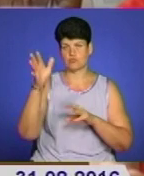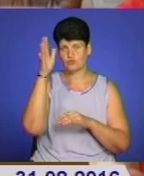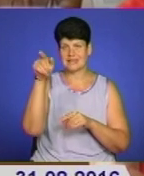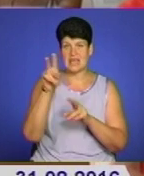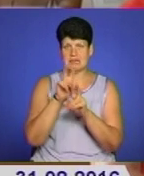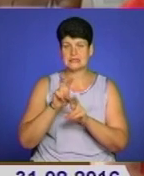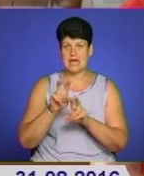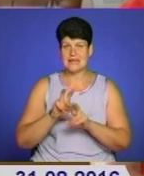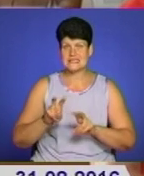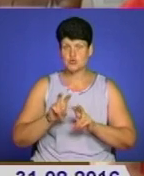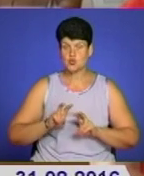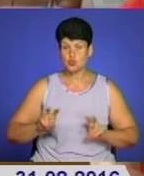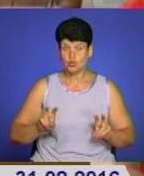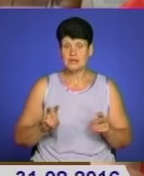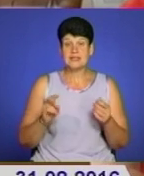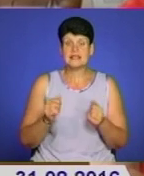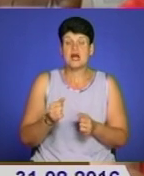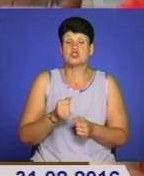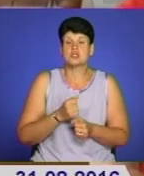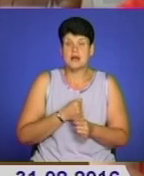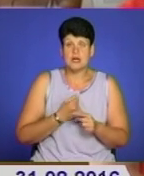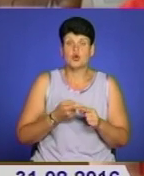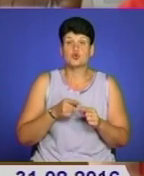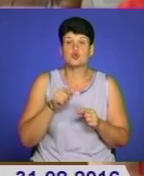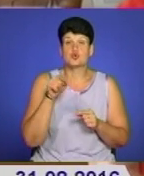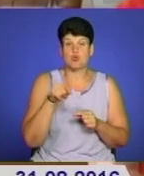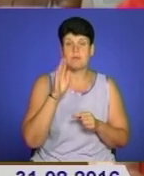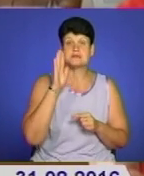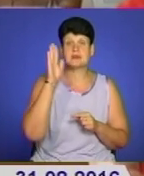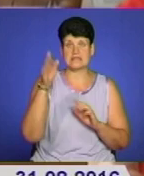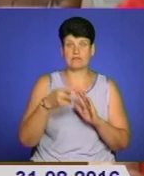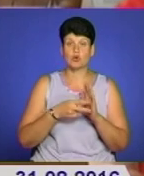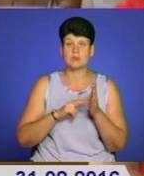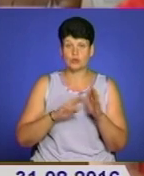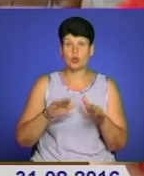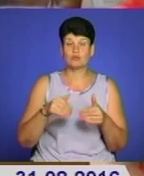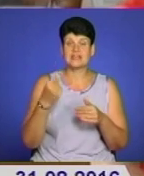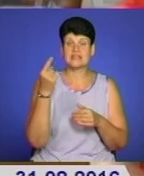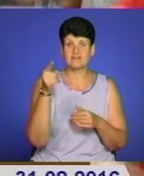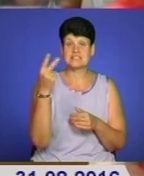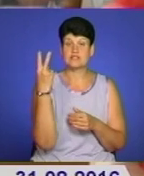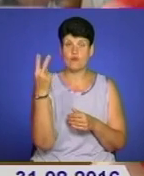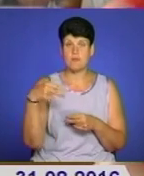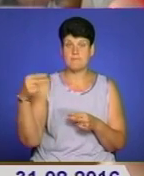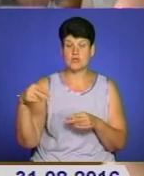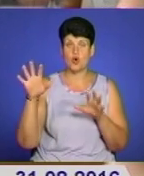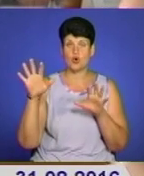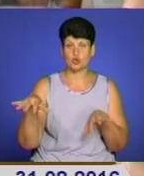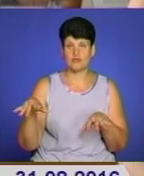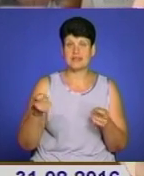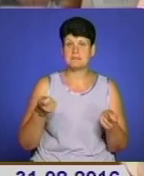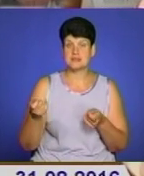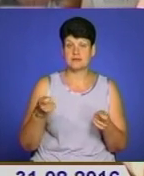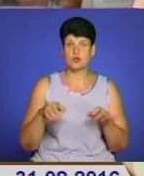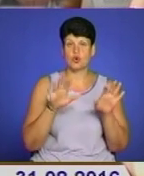аналізують, і, на жаль, цього перспективного плану, який подаєте ви за двома підписами голови адміністрації,